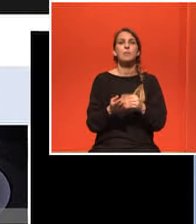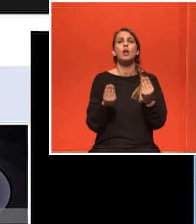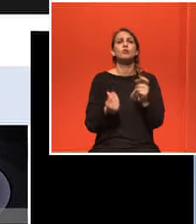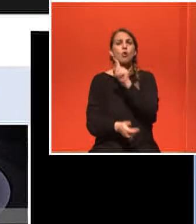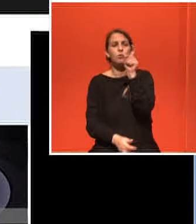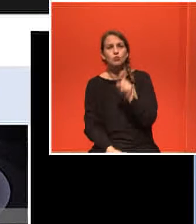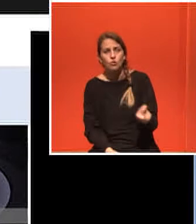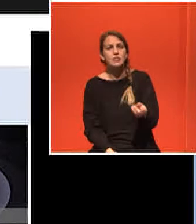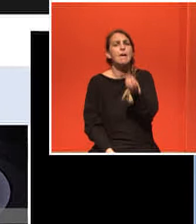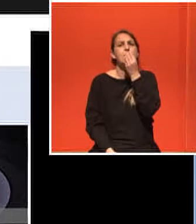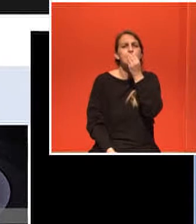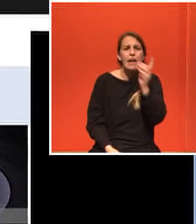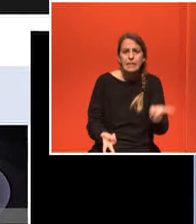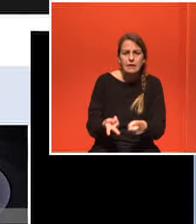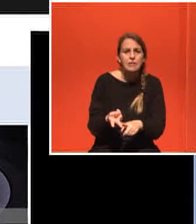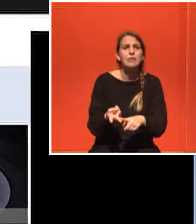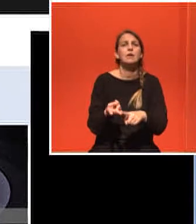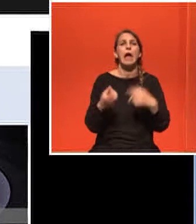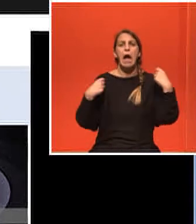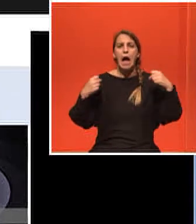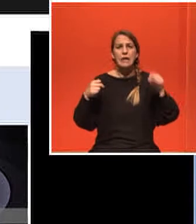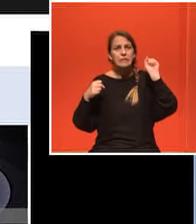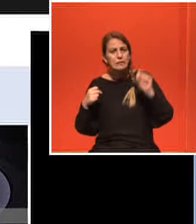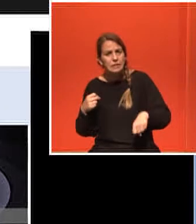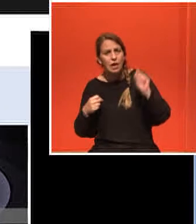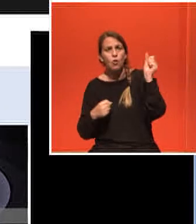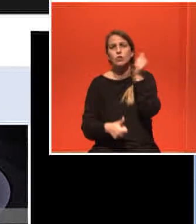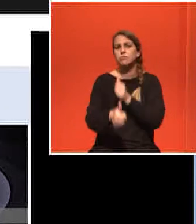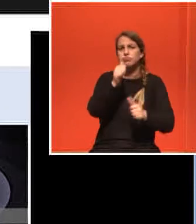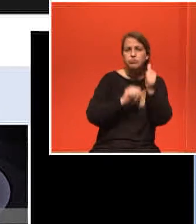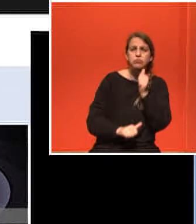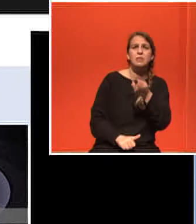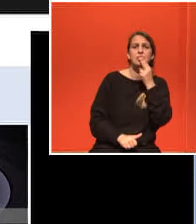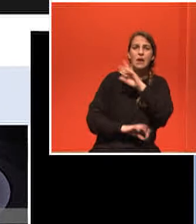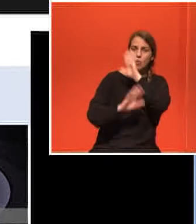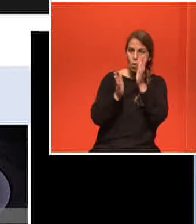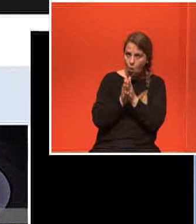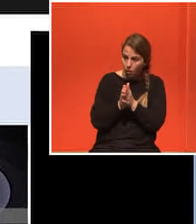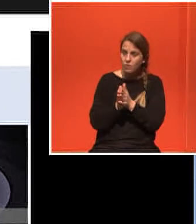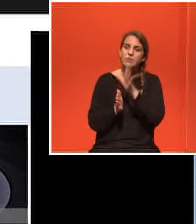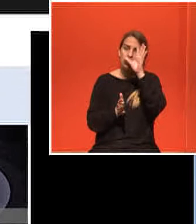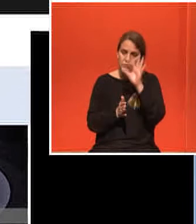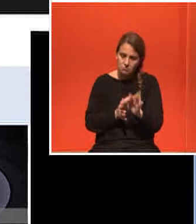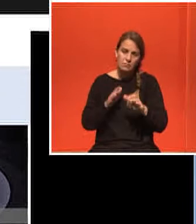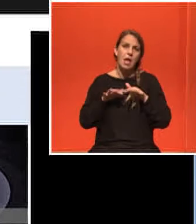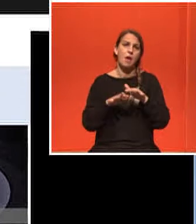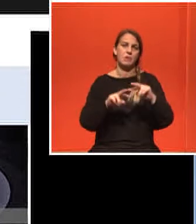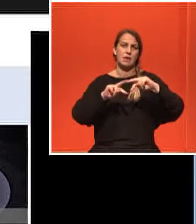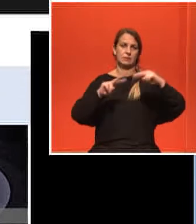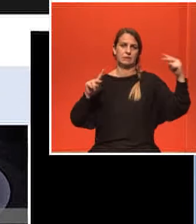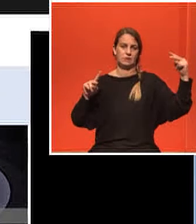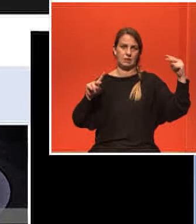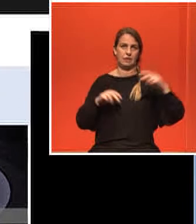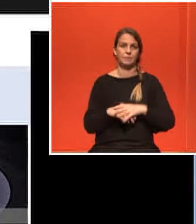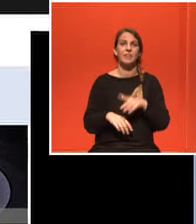η διατροφή μας εάν κινούμε θα ή όχι αν πίνουμε, αν καπνίζουμε αυτές οι λειτουργίες